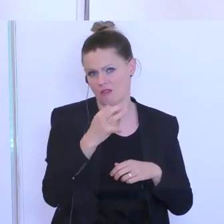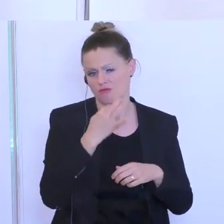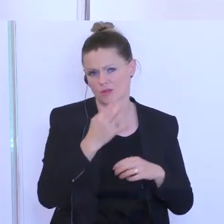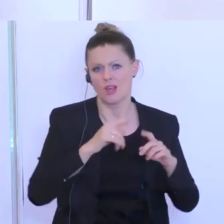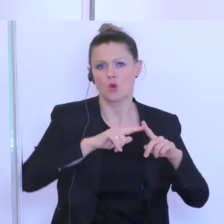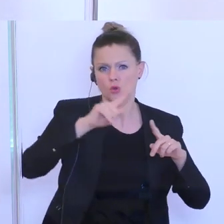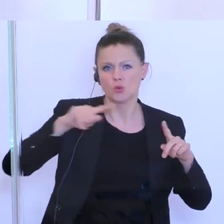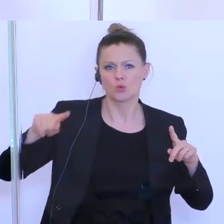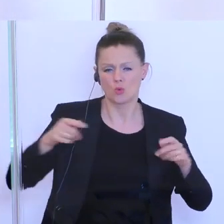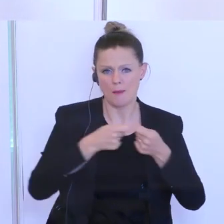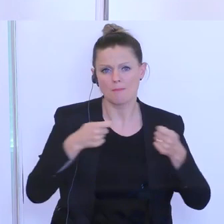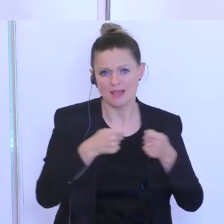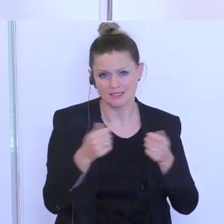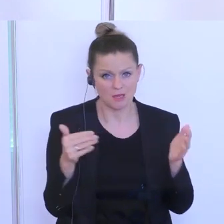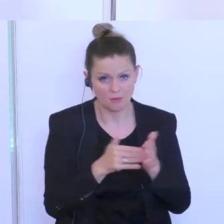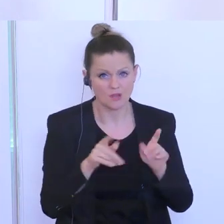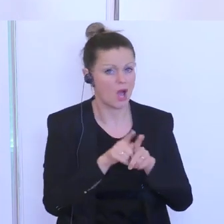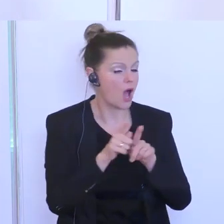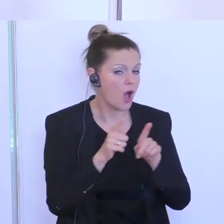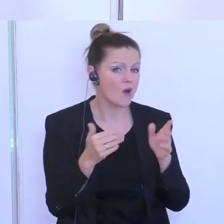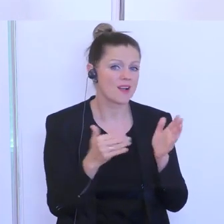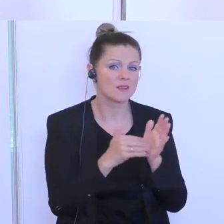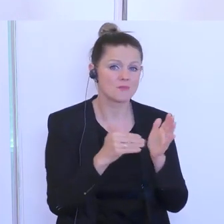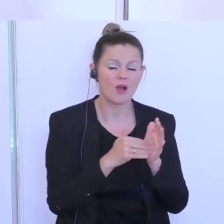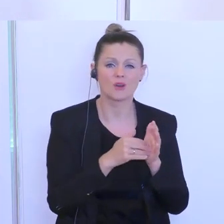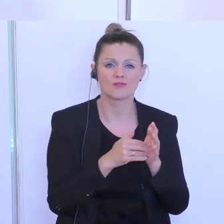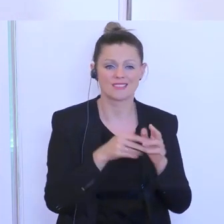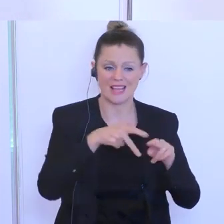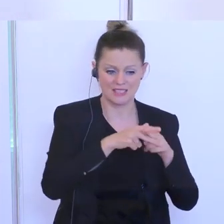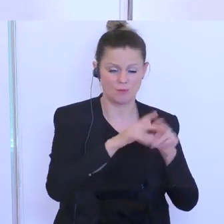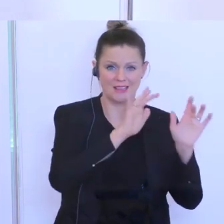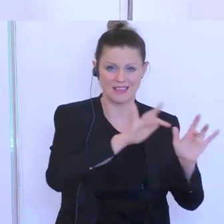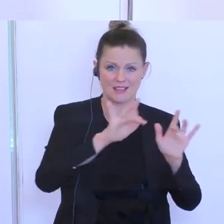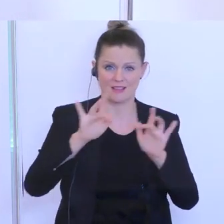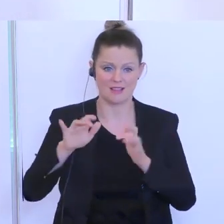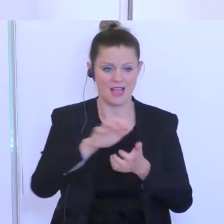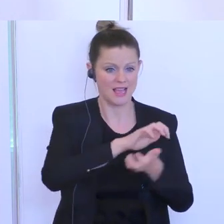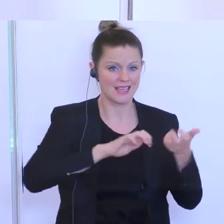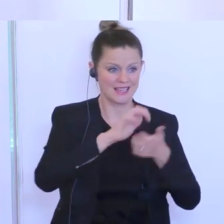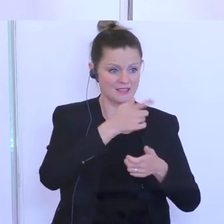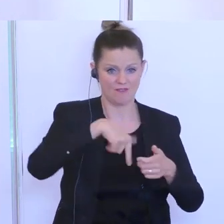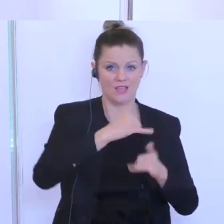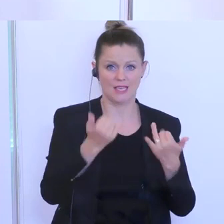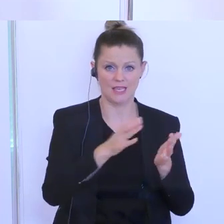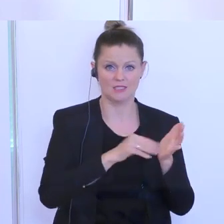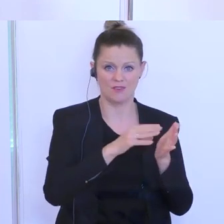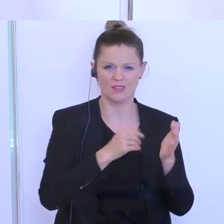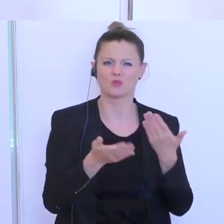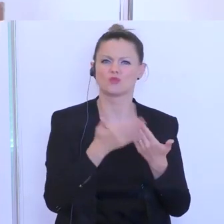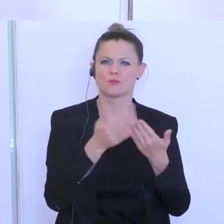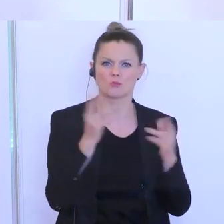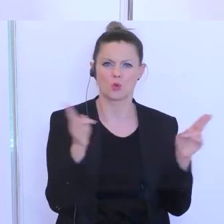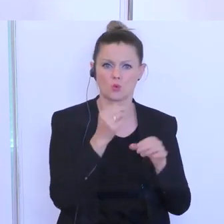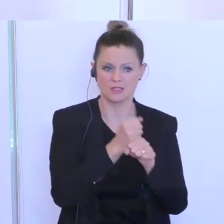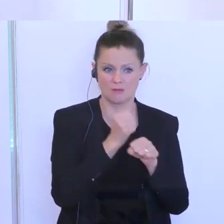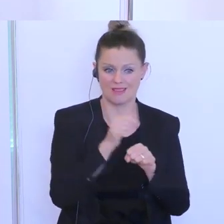konjunkturelle Maßnahmen. Wir sehen die Notwendigkeit, die bestehenden Instrumente, die wir jetzt in der Krise ad hoc verwendet haben, Stichwort Kurzarbeit